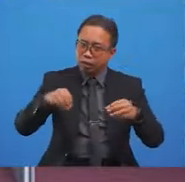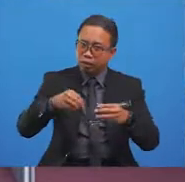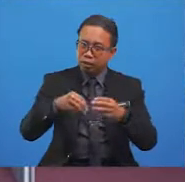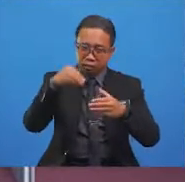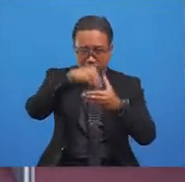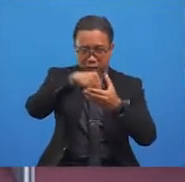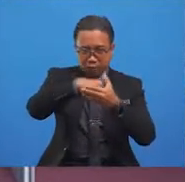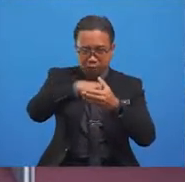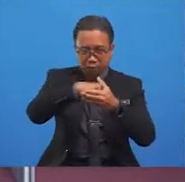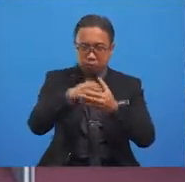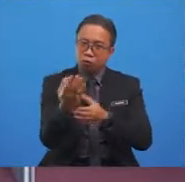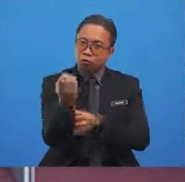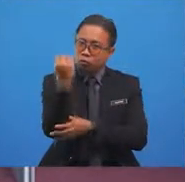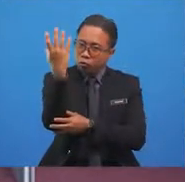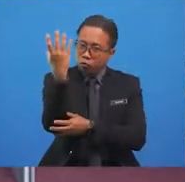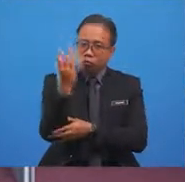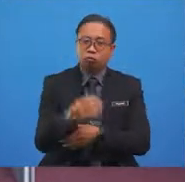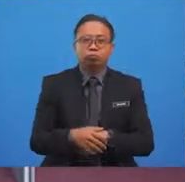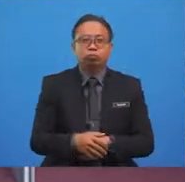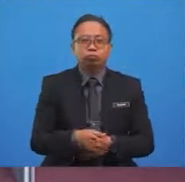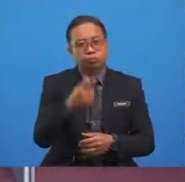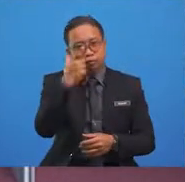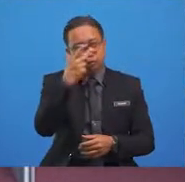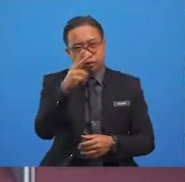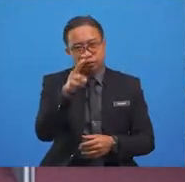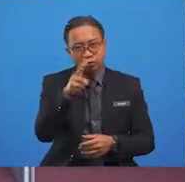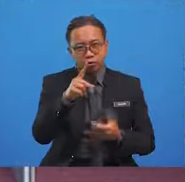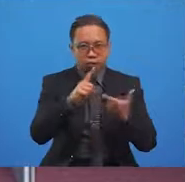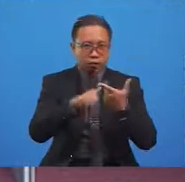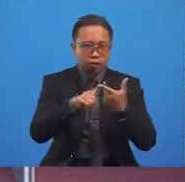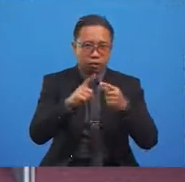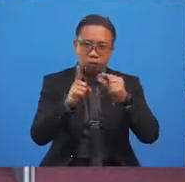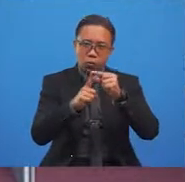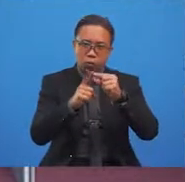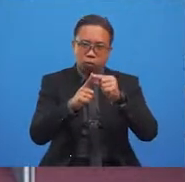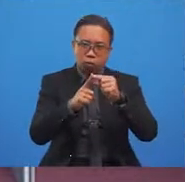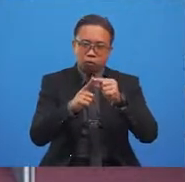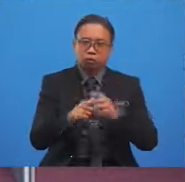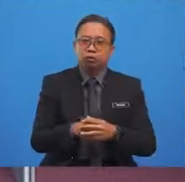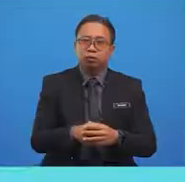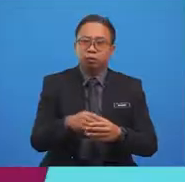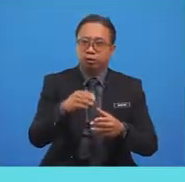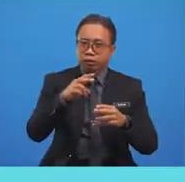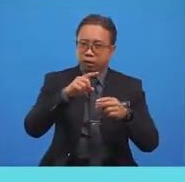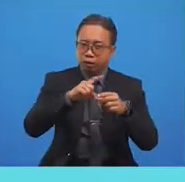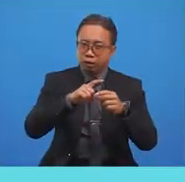Yay! Now, let's look at the second word displayed on screen.